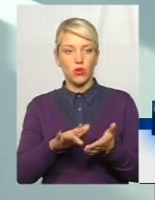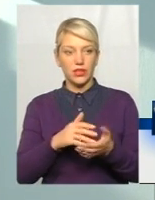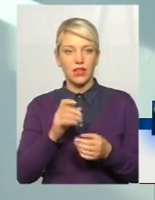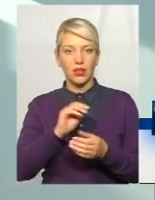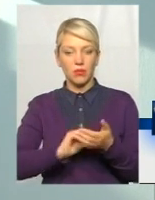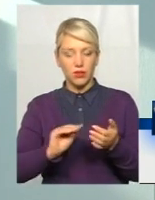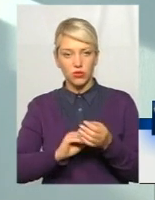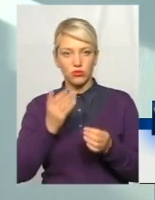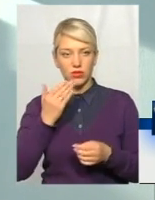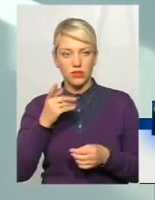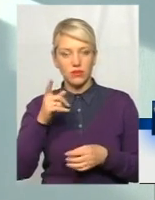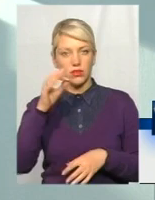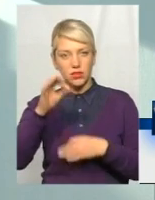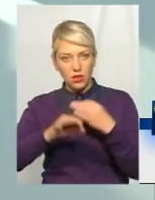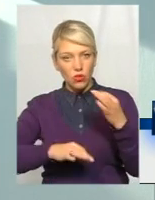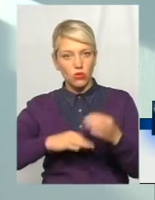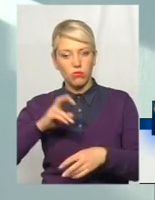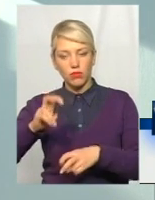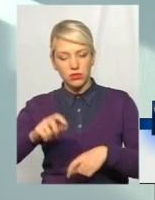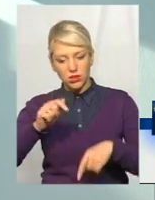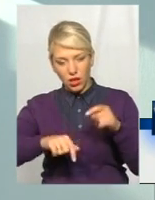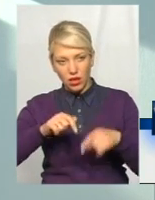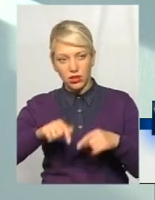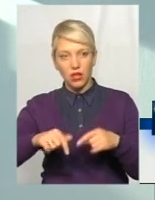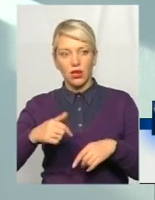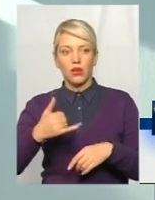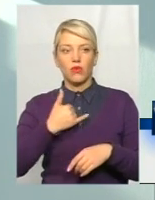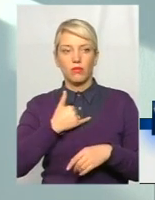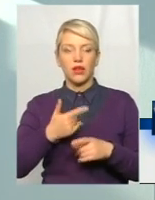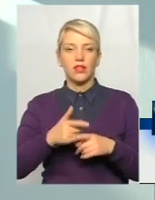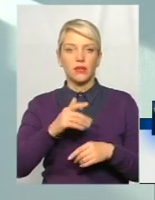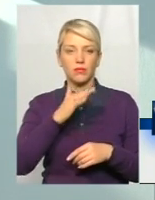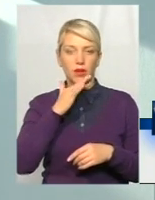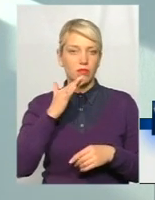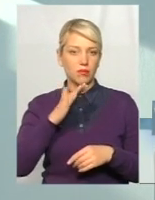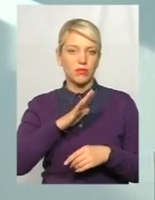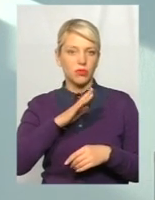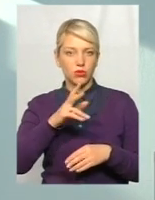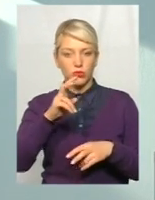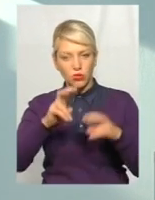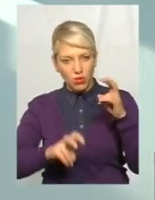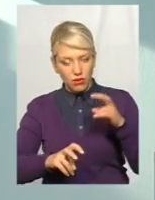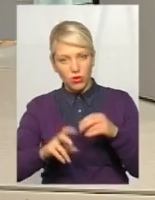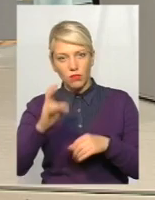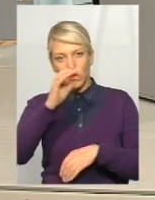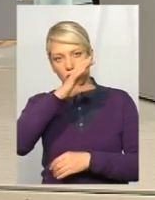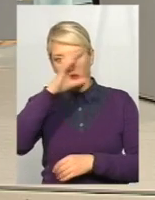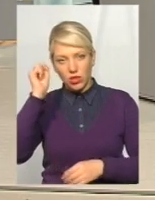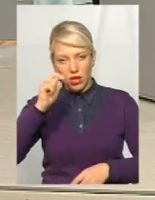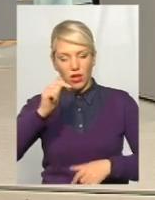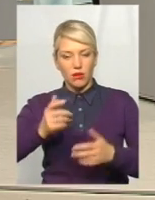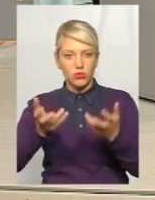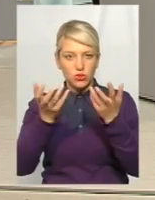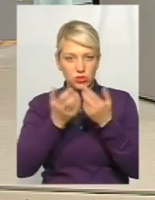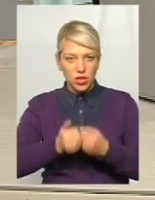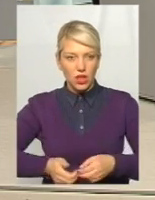сидять там майже цілодобово. Усі бухгалтери, в мене мама була бухгалтером, я це добре знаю. Вони сидять там по ночам. знайти до кожного купюру.